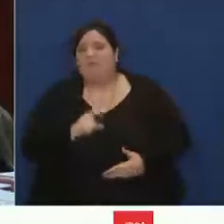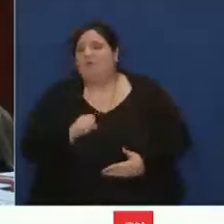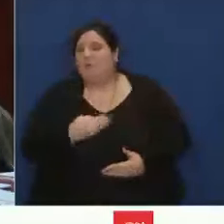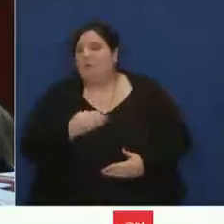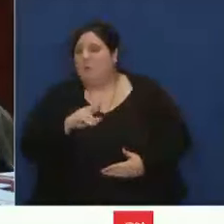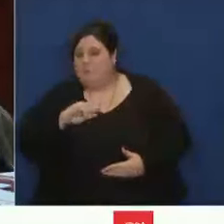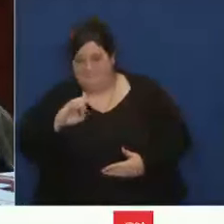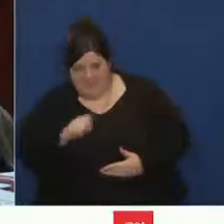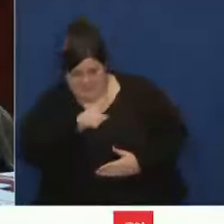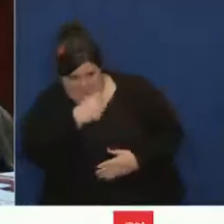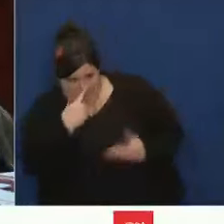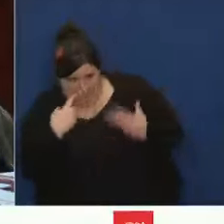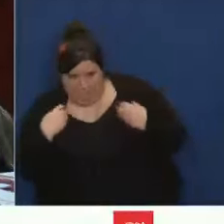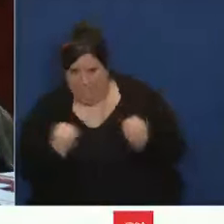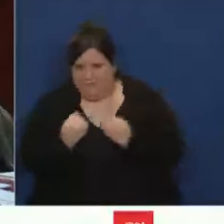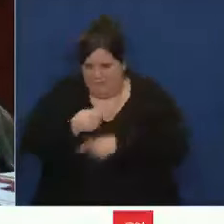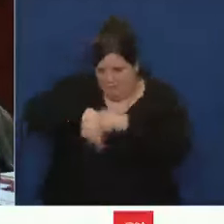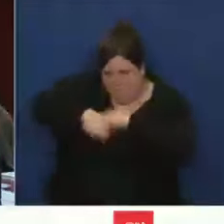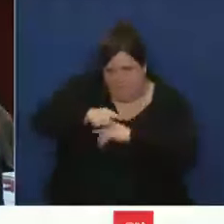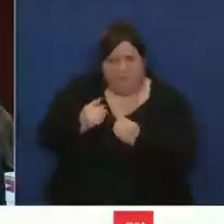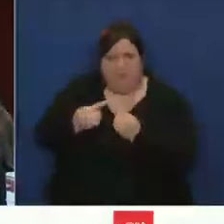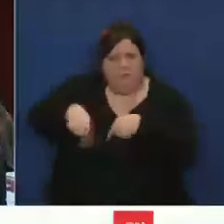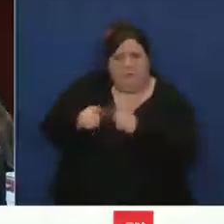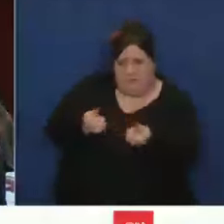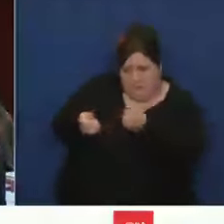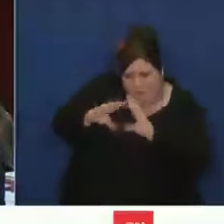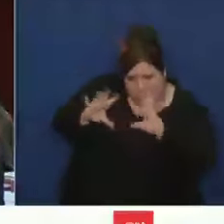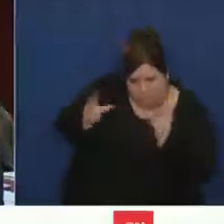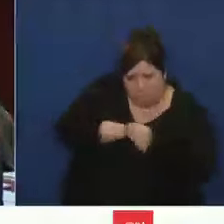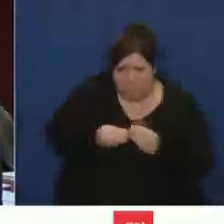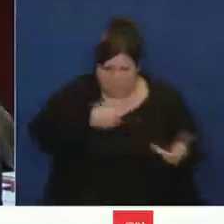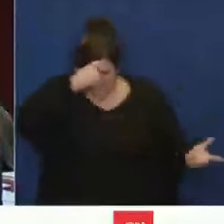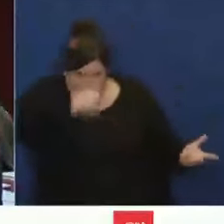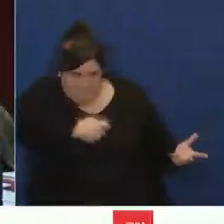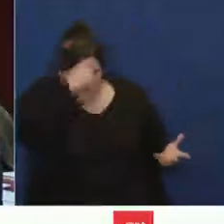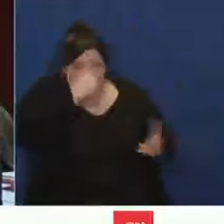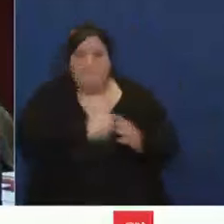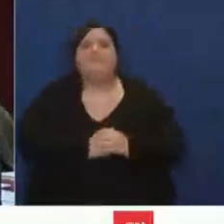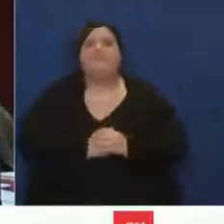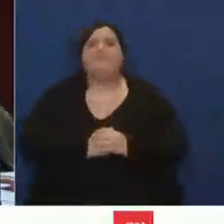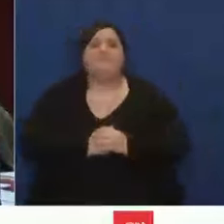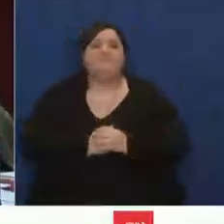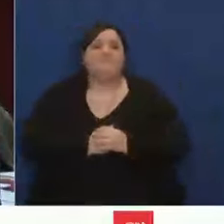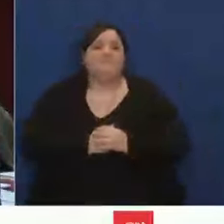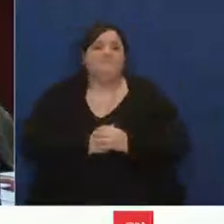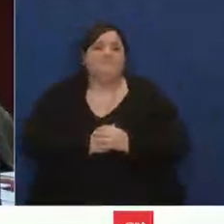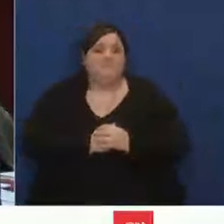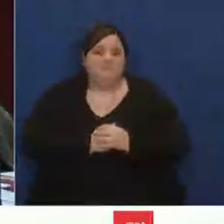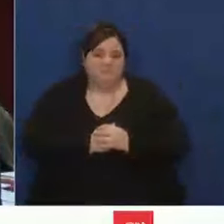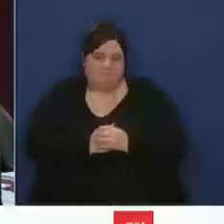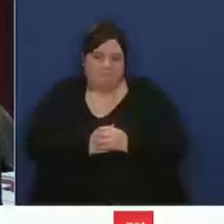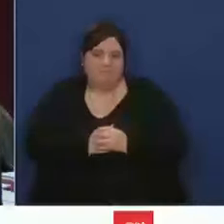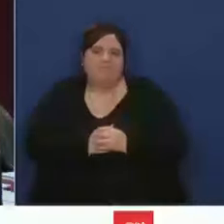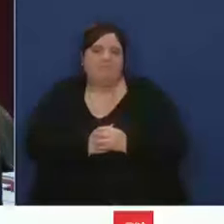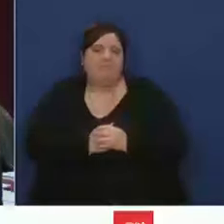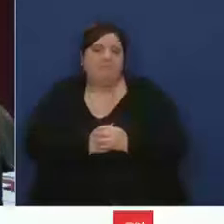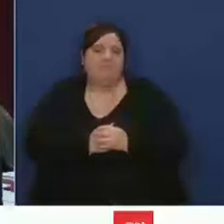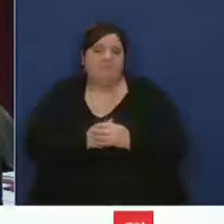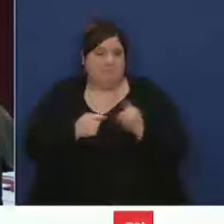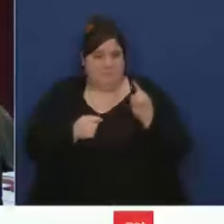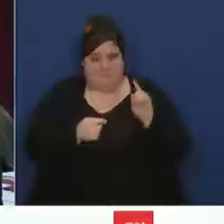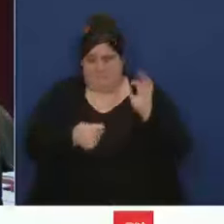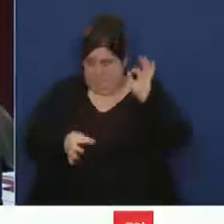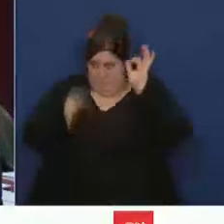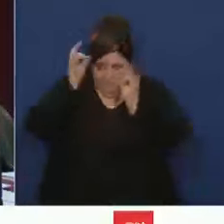ce comité. et à côté, d'ailleurs, du rôle qu'il mène en tant que déontologue